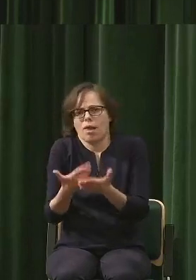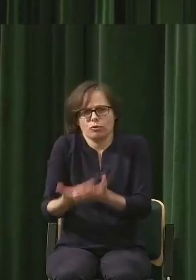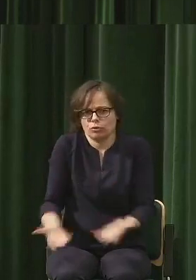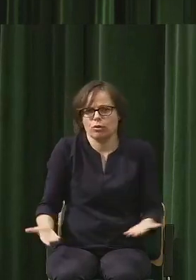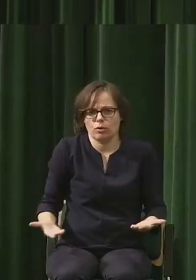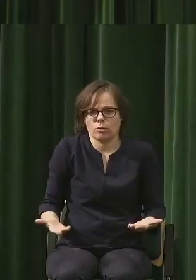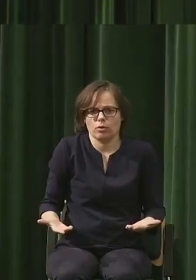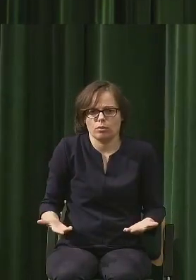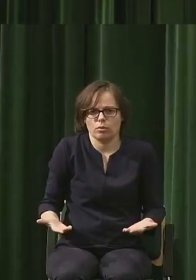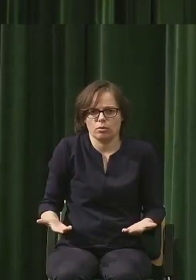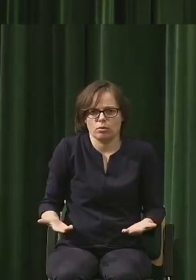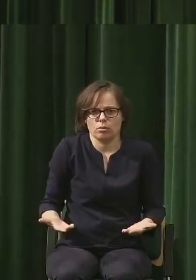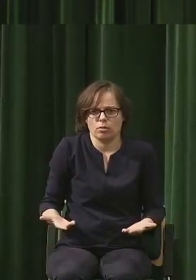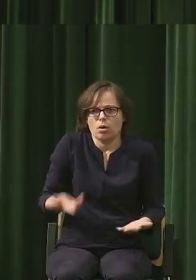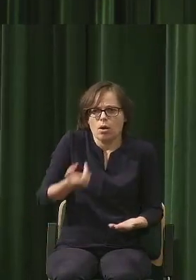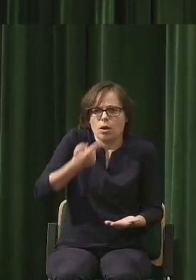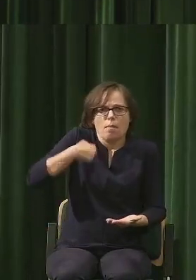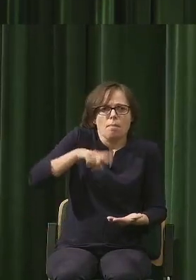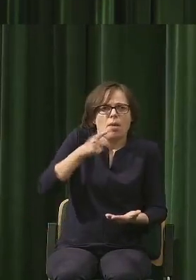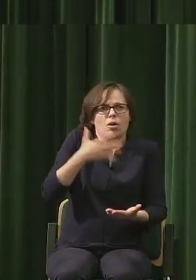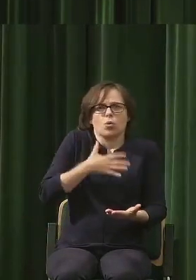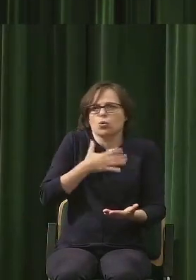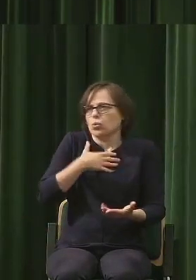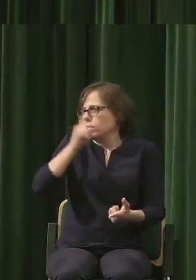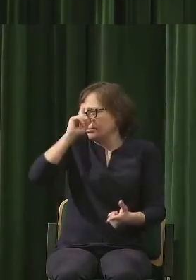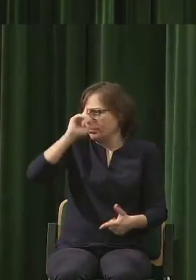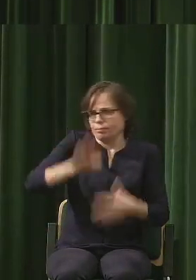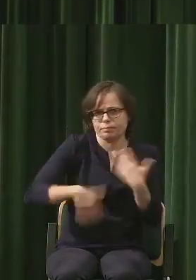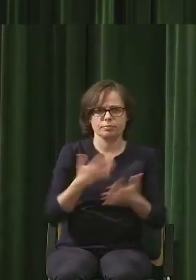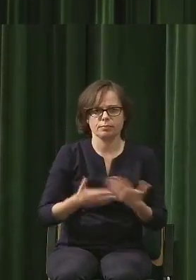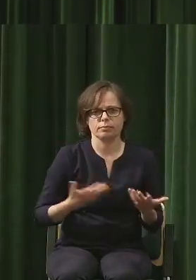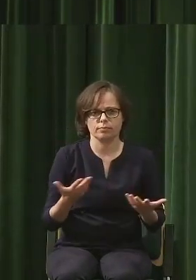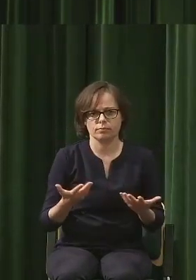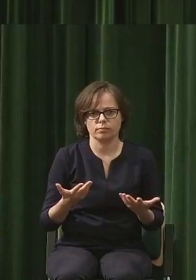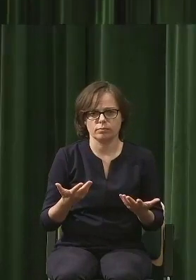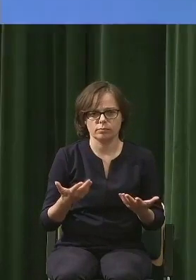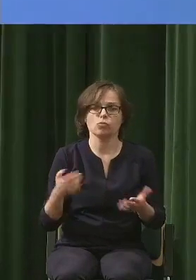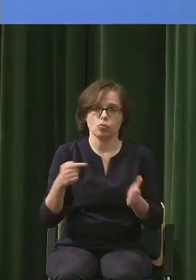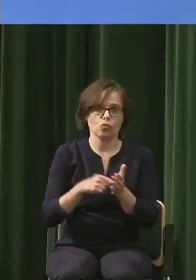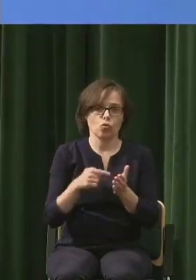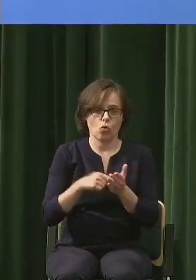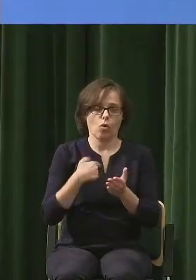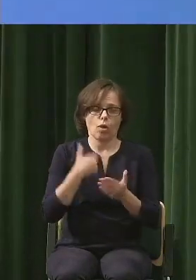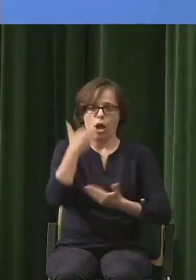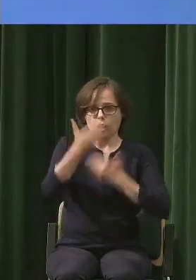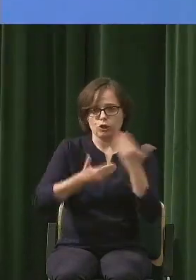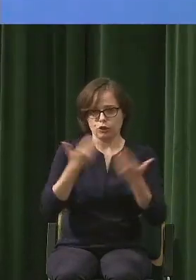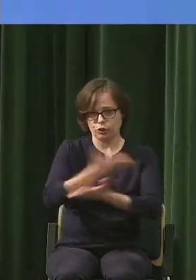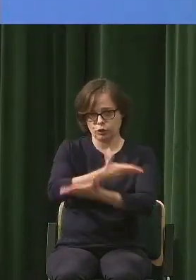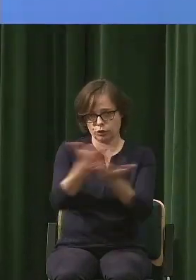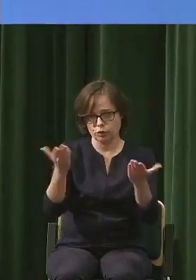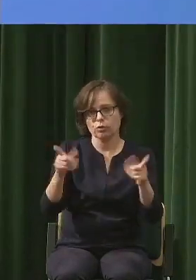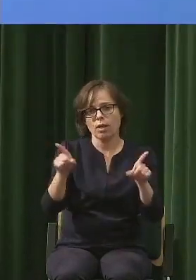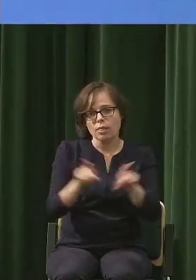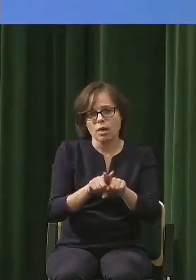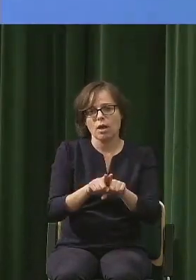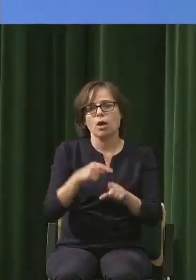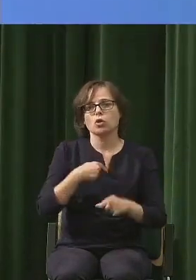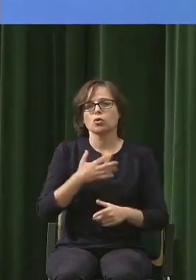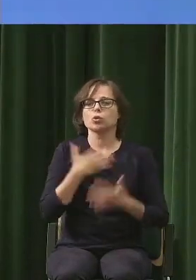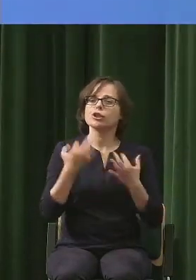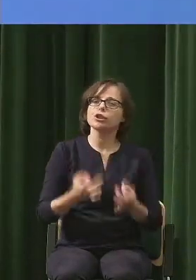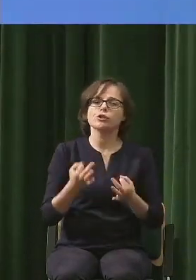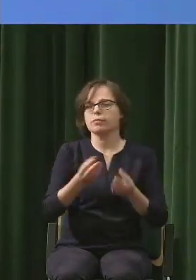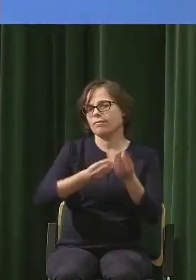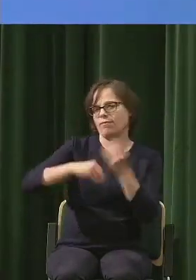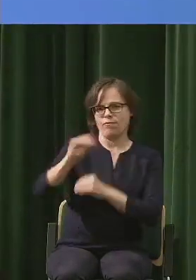Gdzie żeśmy się zgubili w tym? Tego bym życzyła wszystkim i tego mi najbardziej dzisiaj brak.